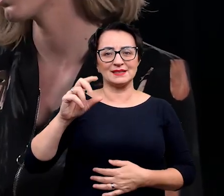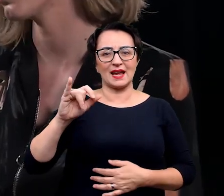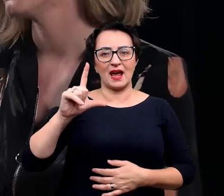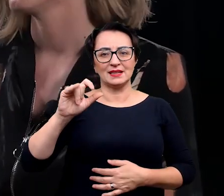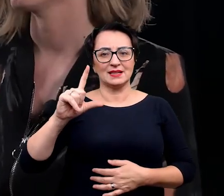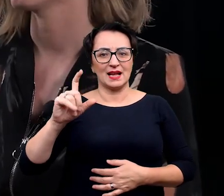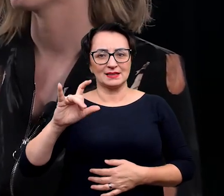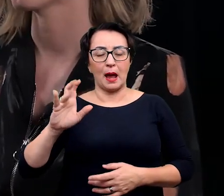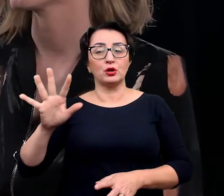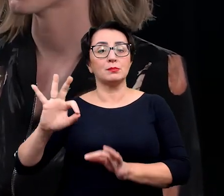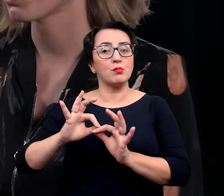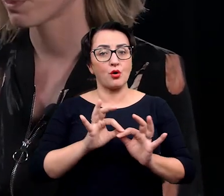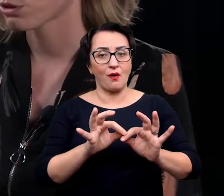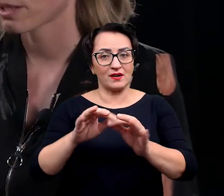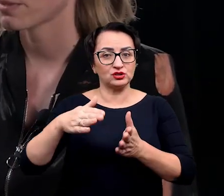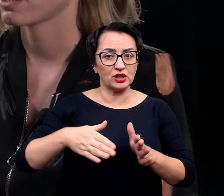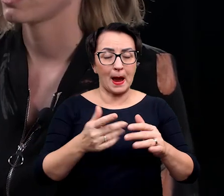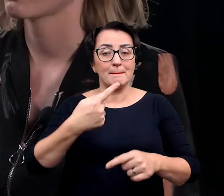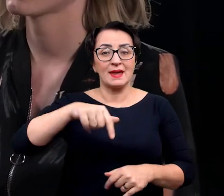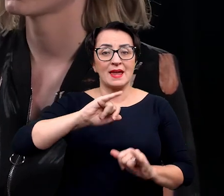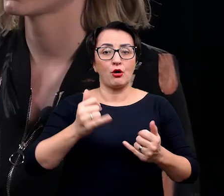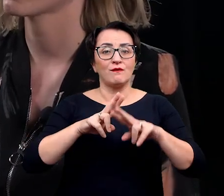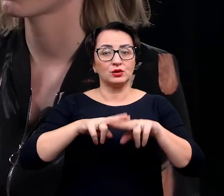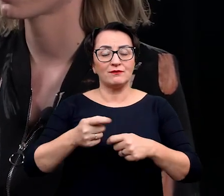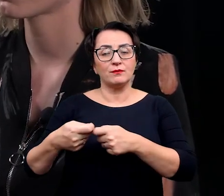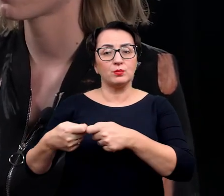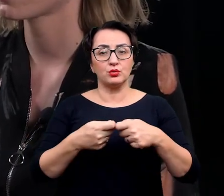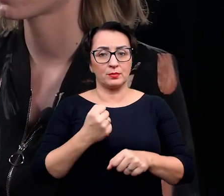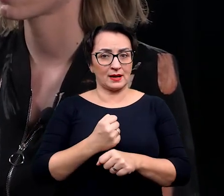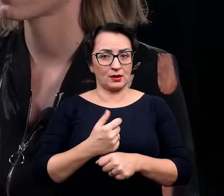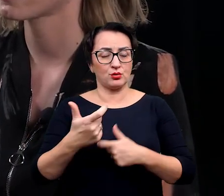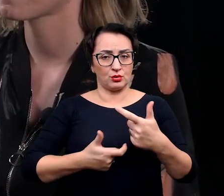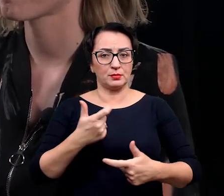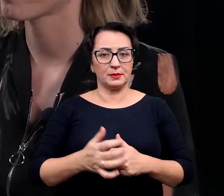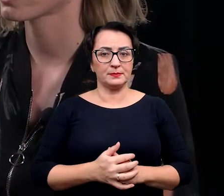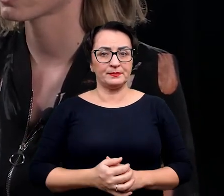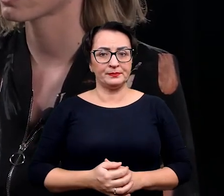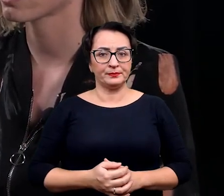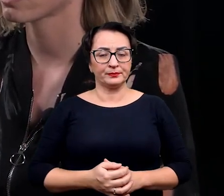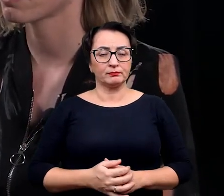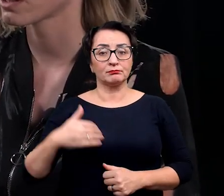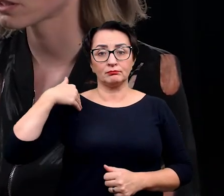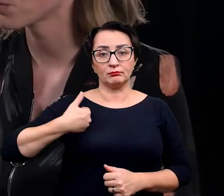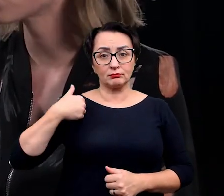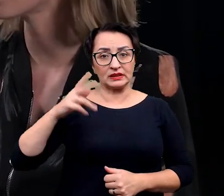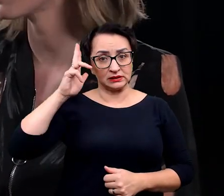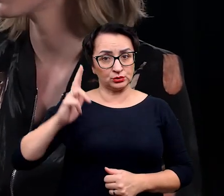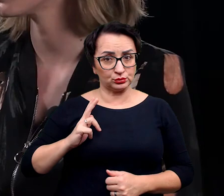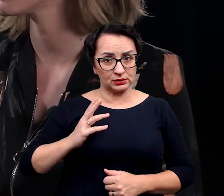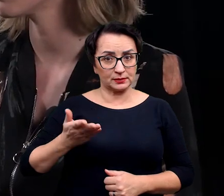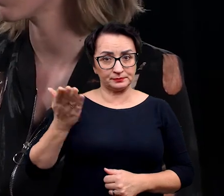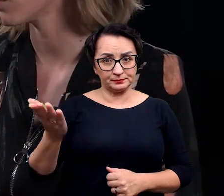ścieżkę, my też współpracujemy jako fundacja, współpracujemy z brytyjskimi